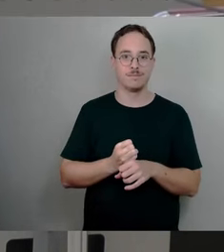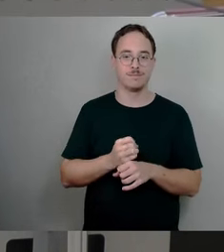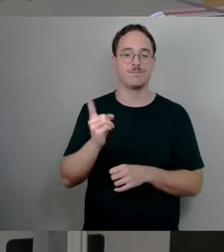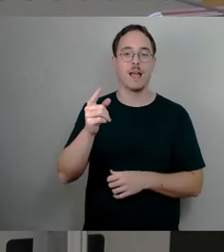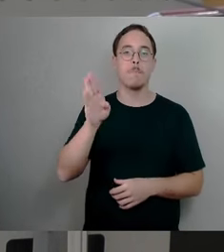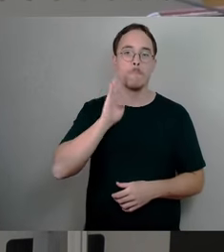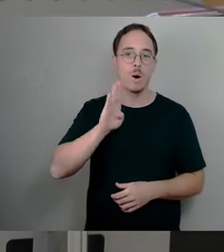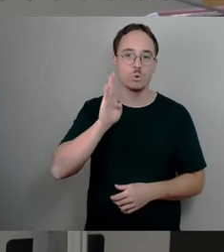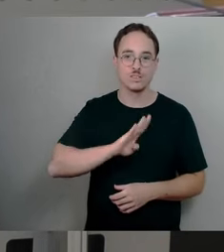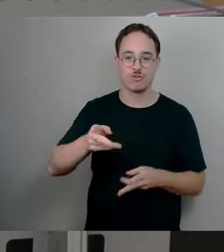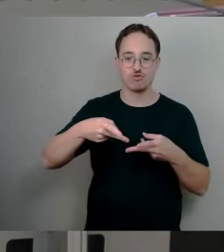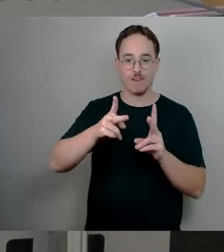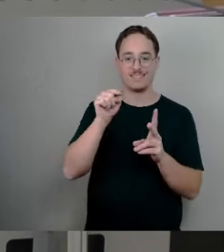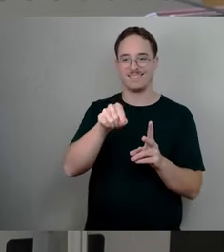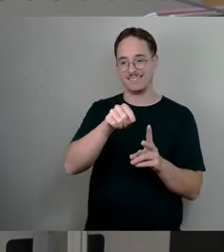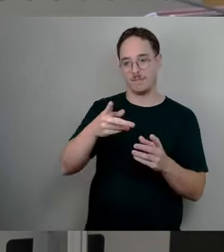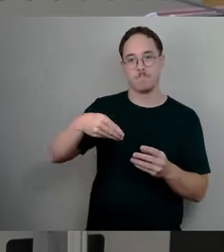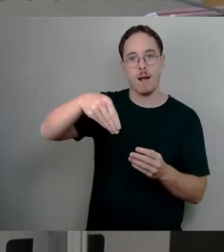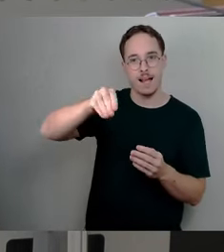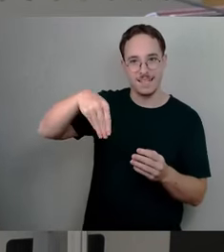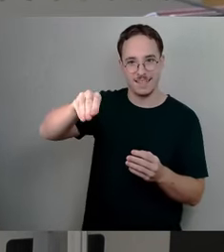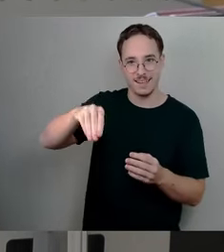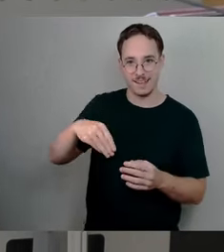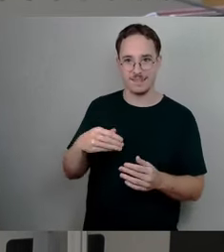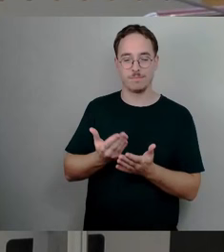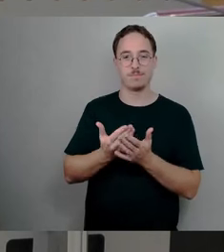Straße, diesmal zwischen Rissweg und Bauernbusch.